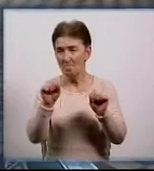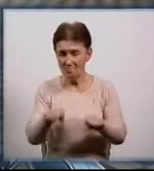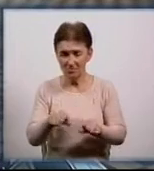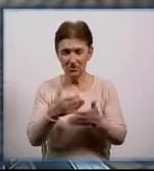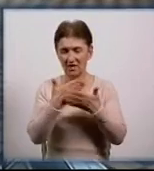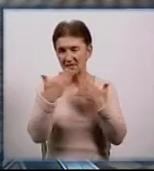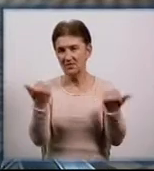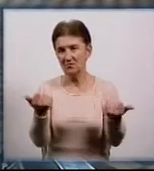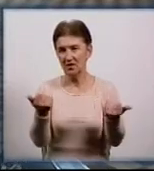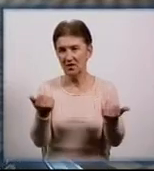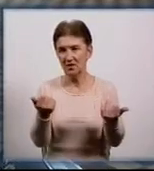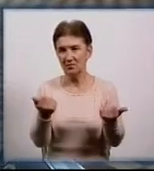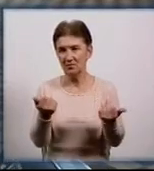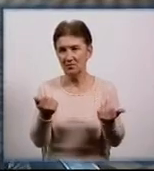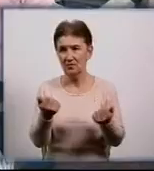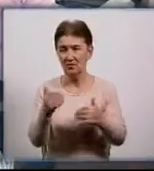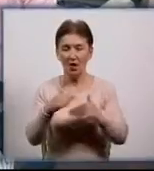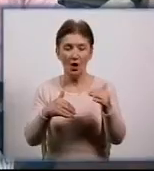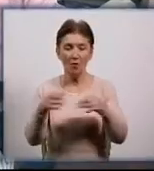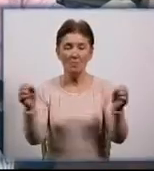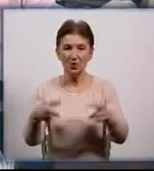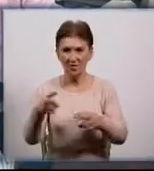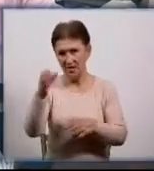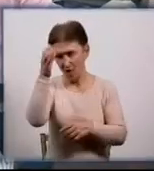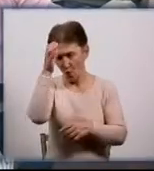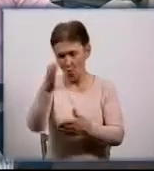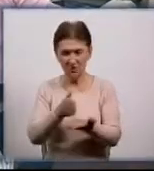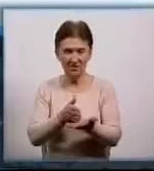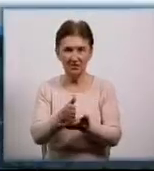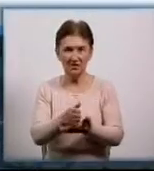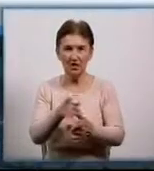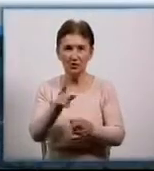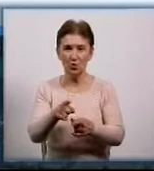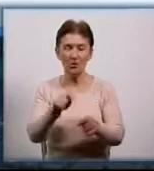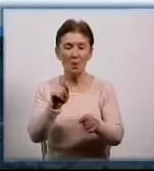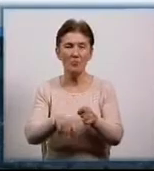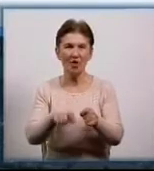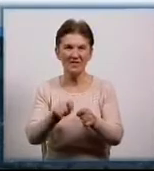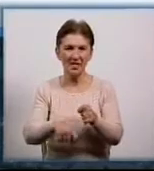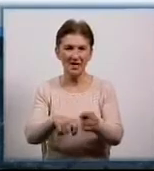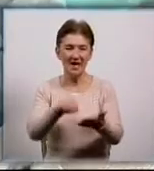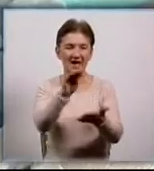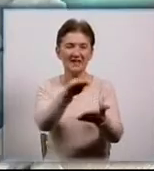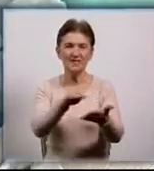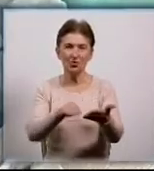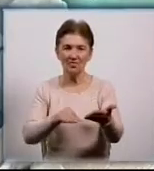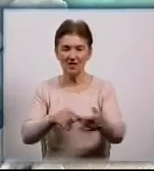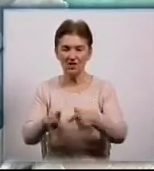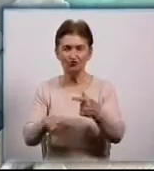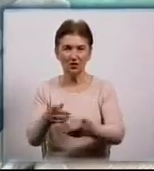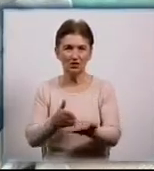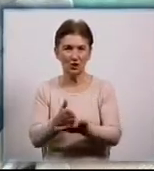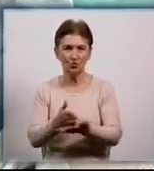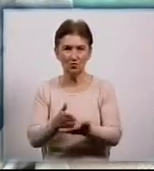давати якусь профільну освіту. Для школярів провели тестування. Спочатку онлайн через службу зайнятості. Потім